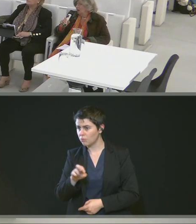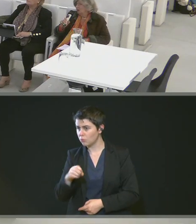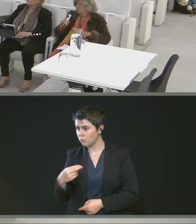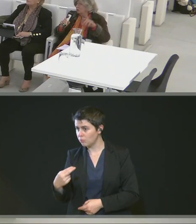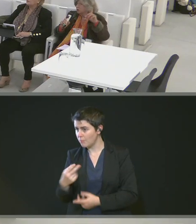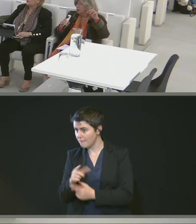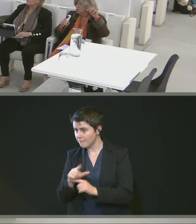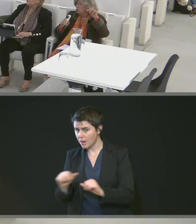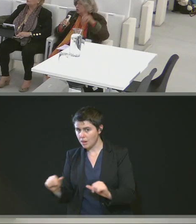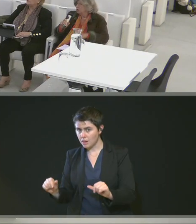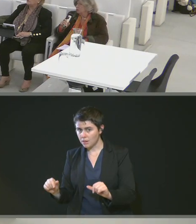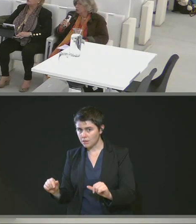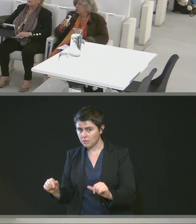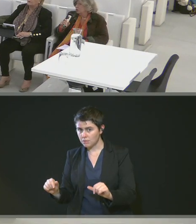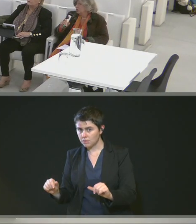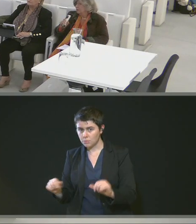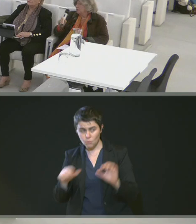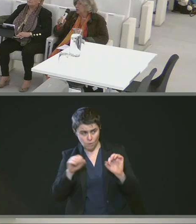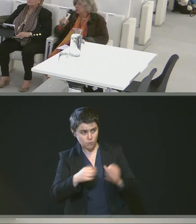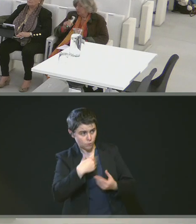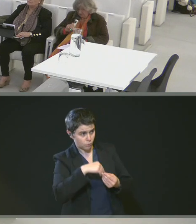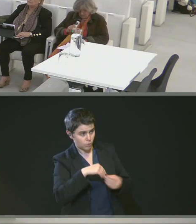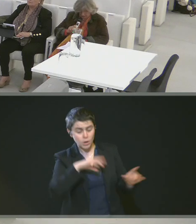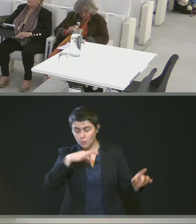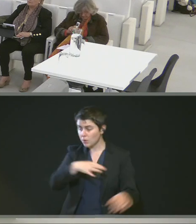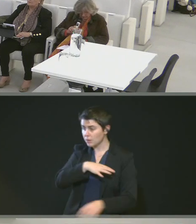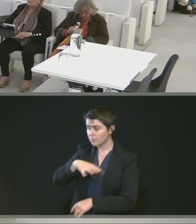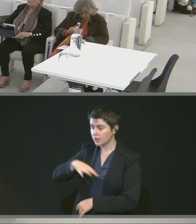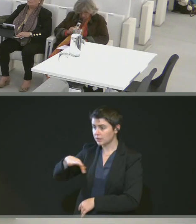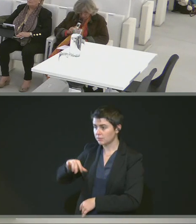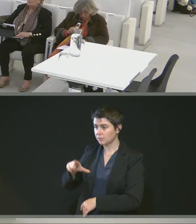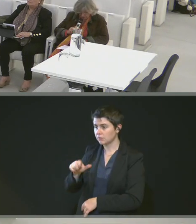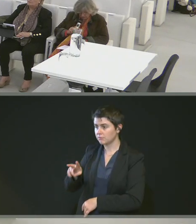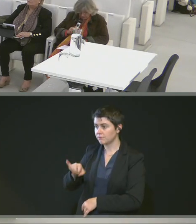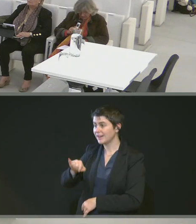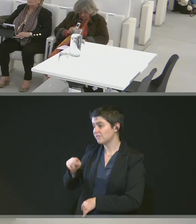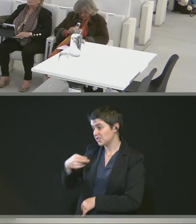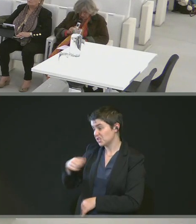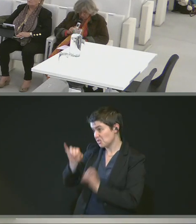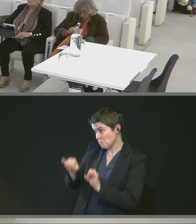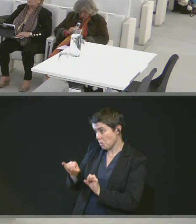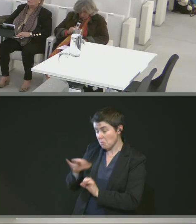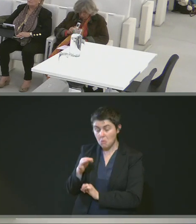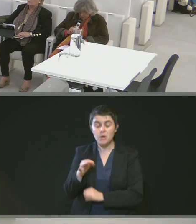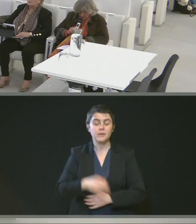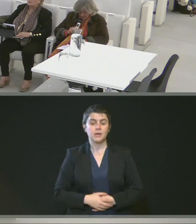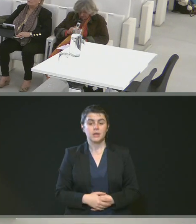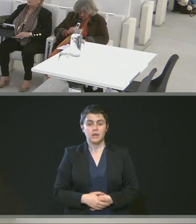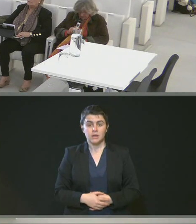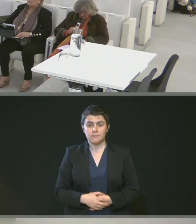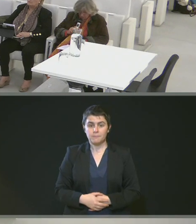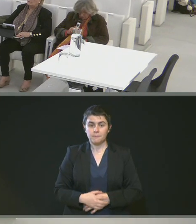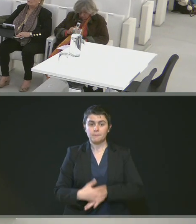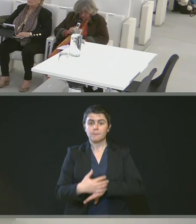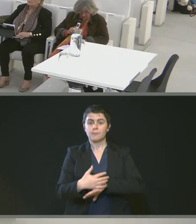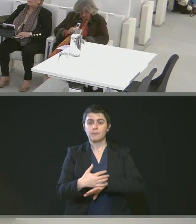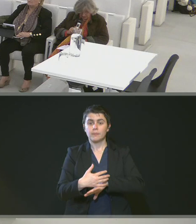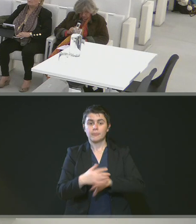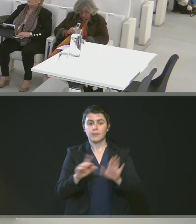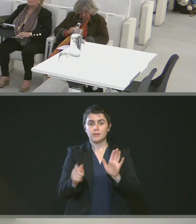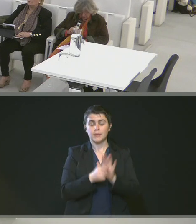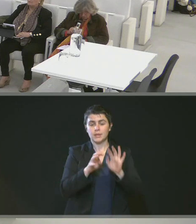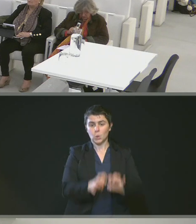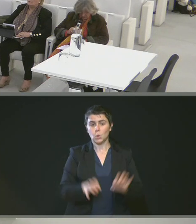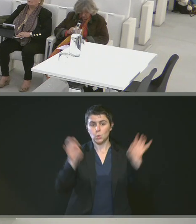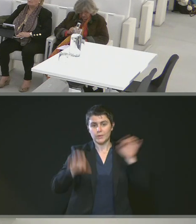Non ? Alors, je peux dire un mot ? Oui, Mme Flavigny, bien sûr. je vous en prie. Voilà. Donc, dans le cadre de la délégation donnée au bureau par la délibération du Conseil